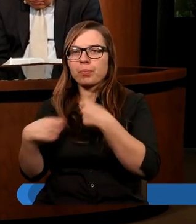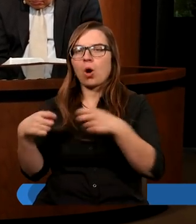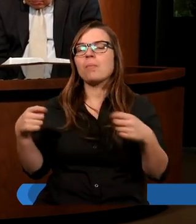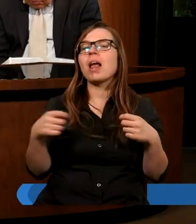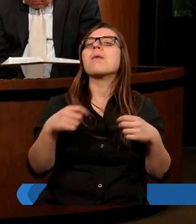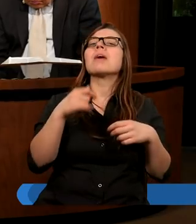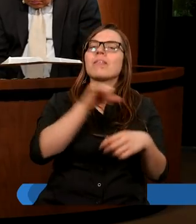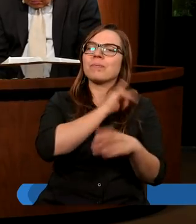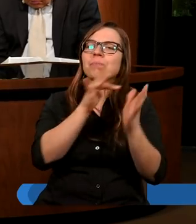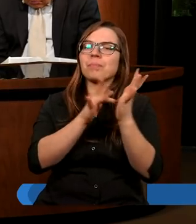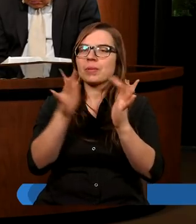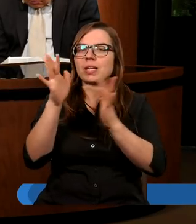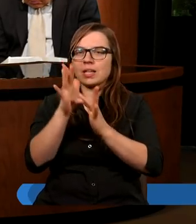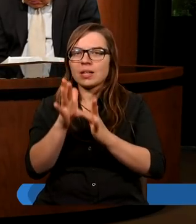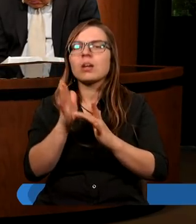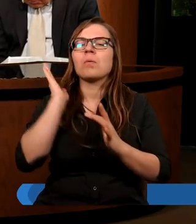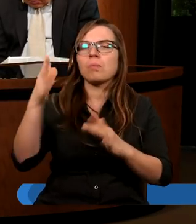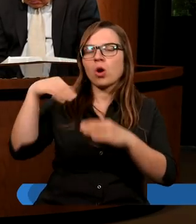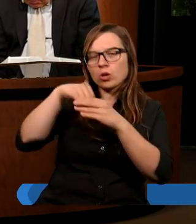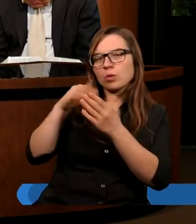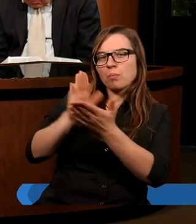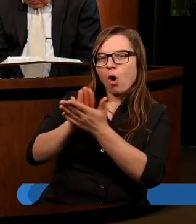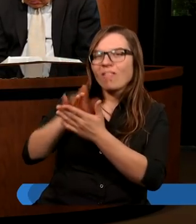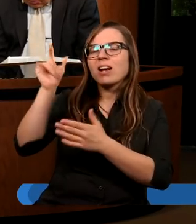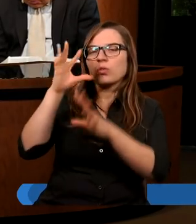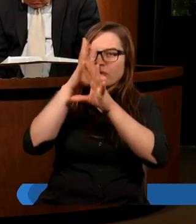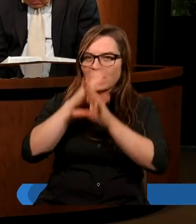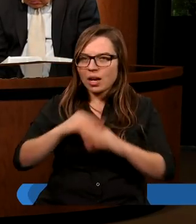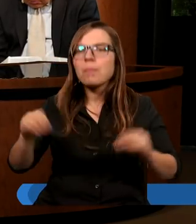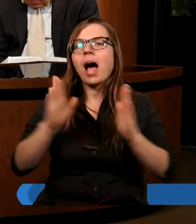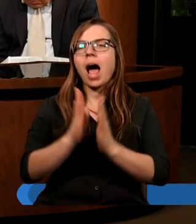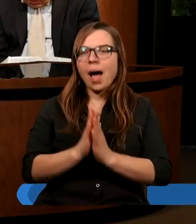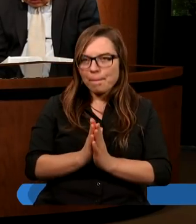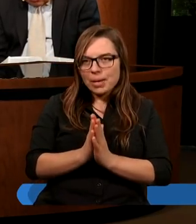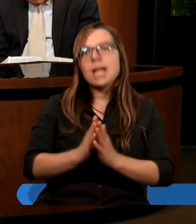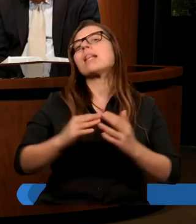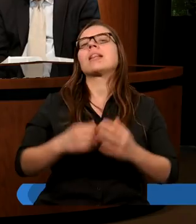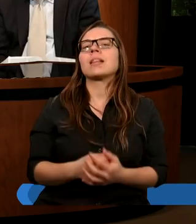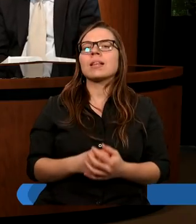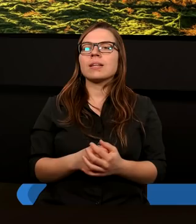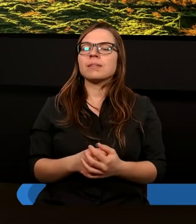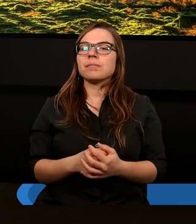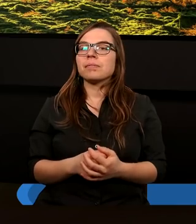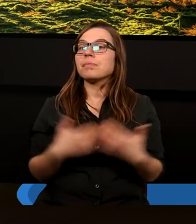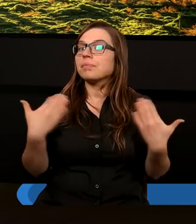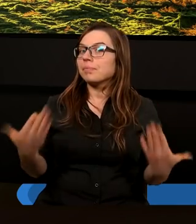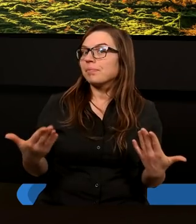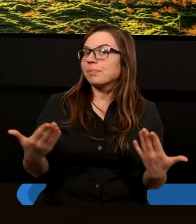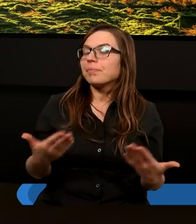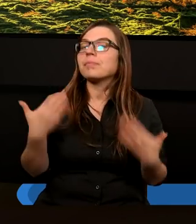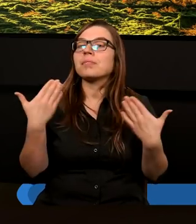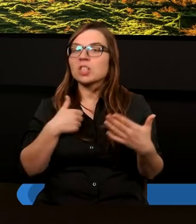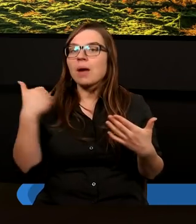W imieniu Jezusa Chrystusa bądź pochwalony i uwielbiony. Amen. Amen. Oby